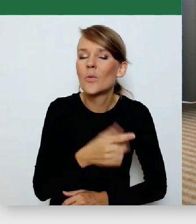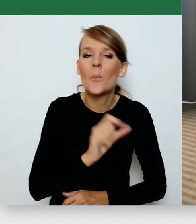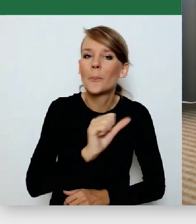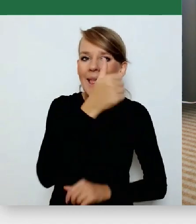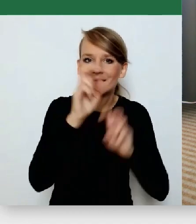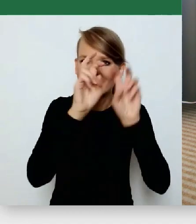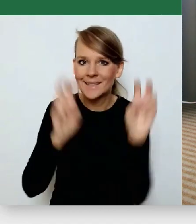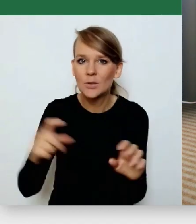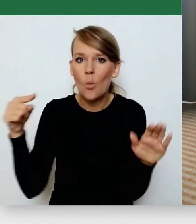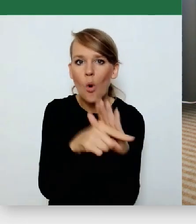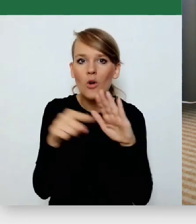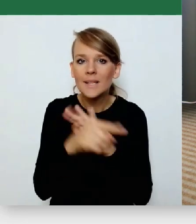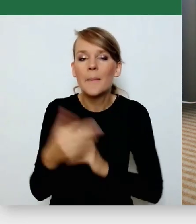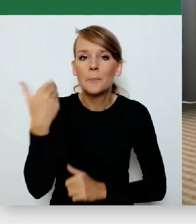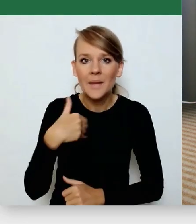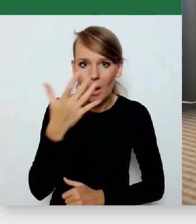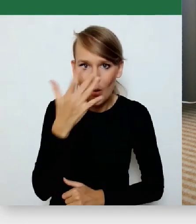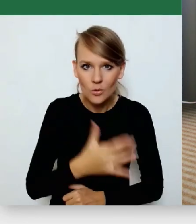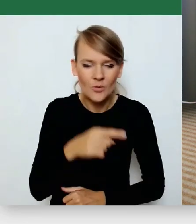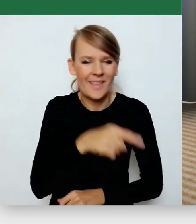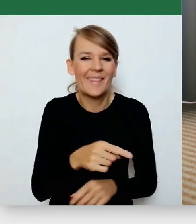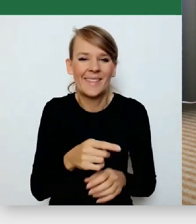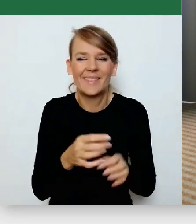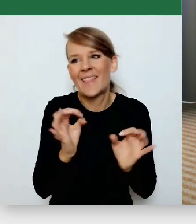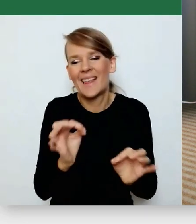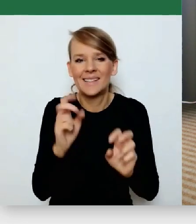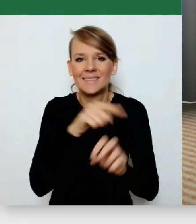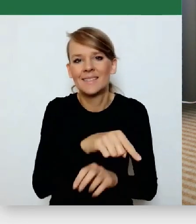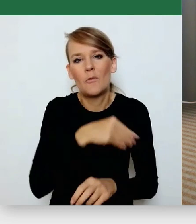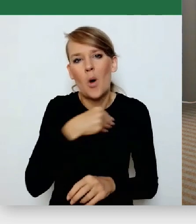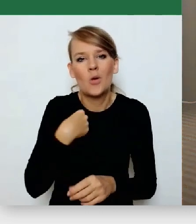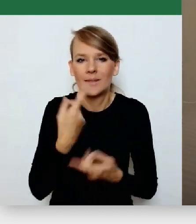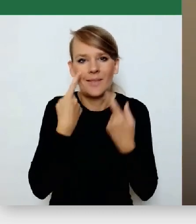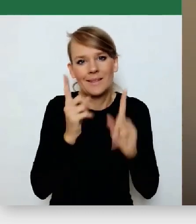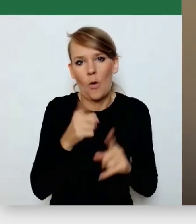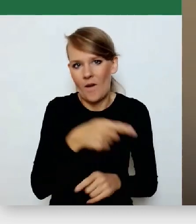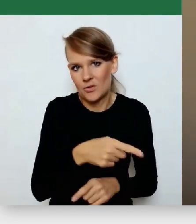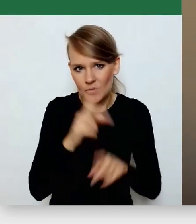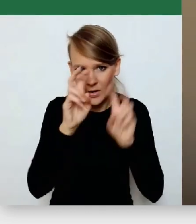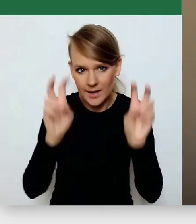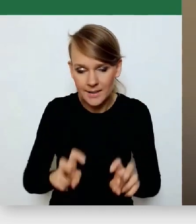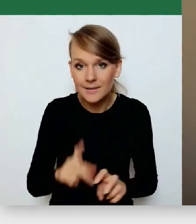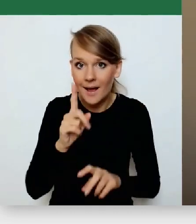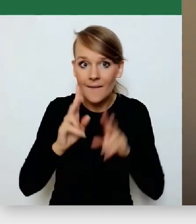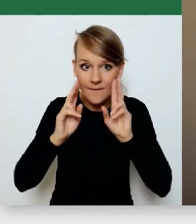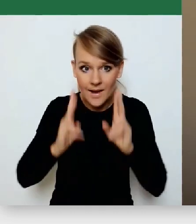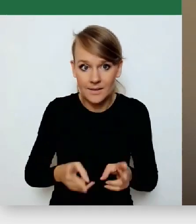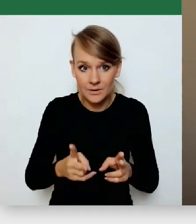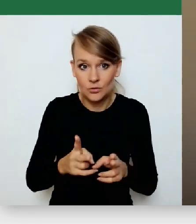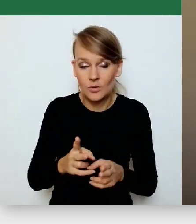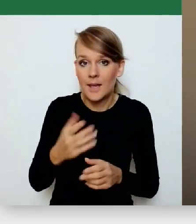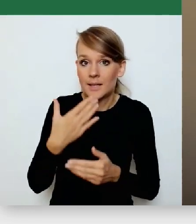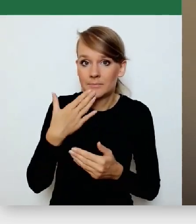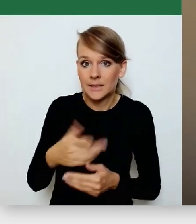Białorusi, bo to był też kryzys, który w ogóle jest niezauważalny w Polsce i rzeczywiście poprzez organizacje pozarządowe,